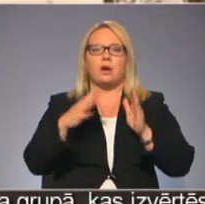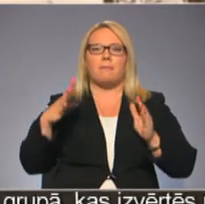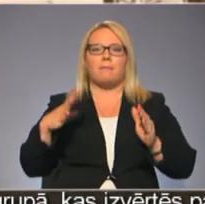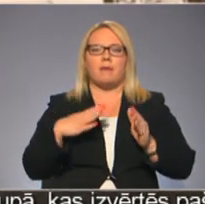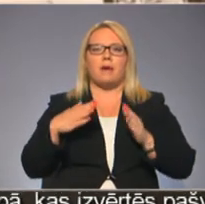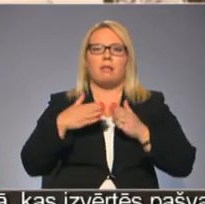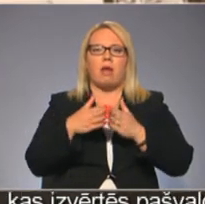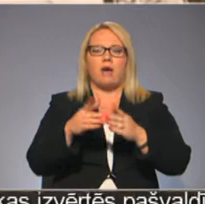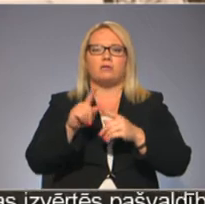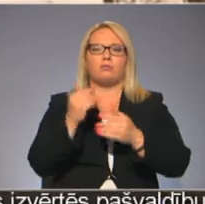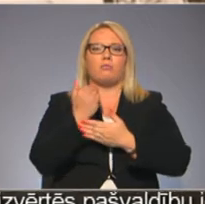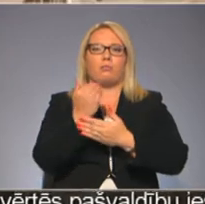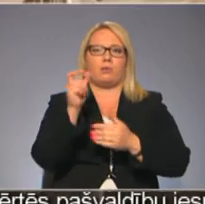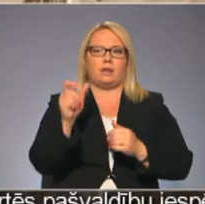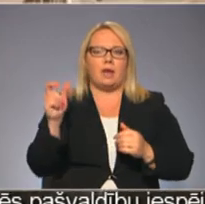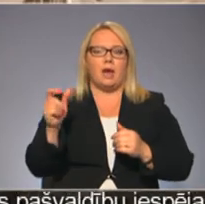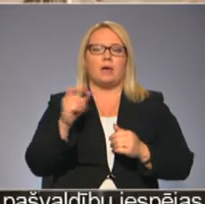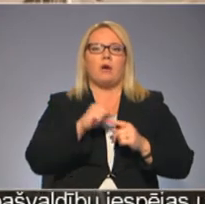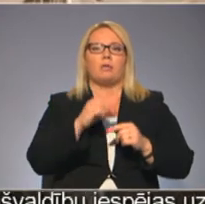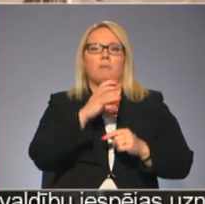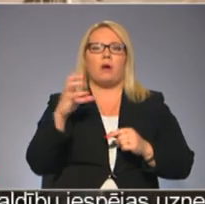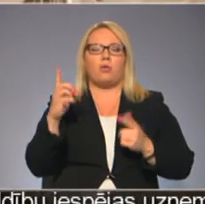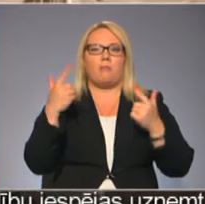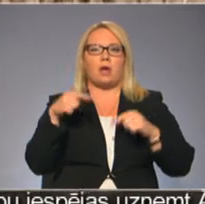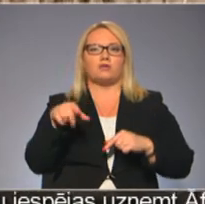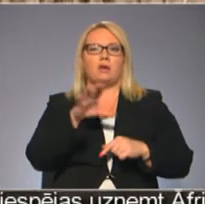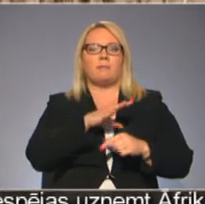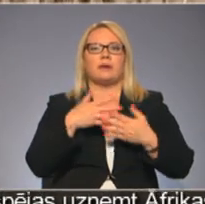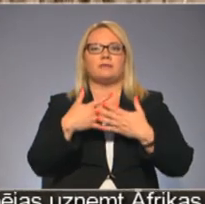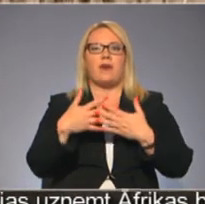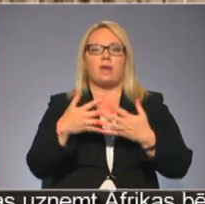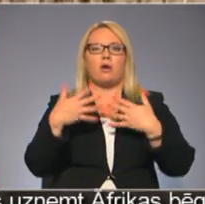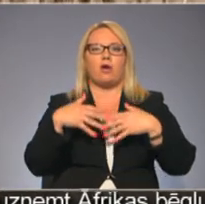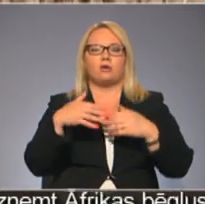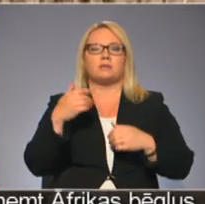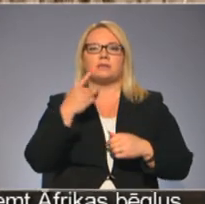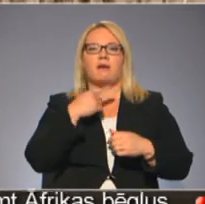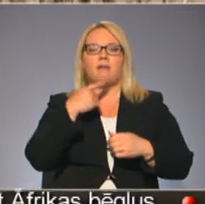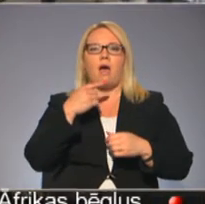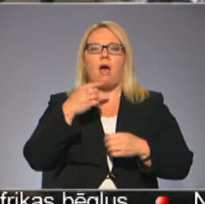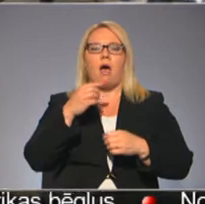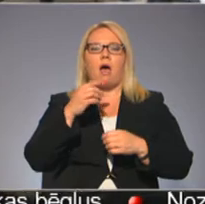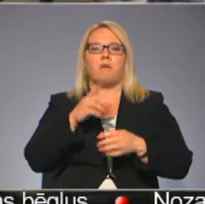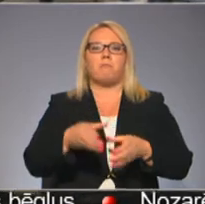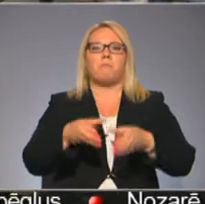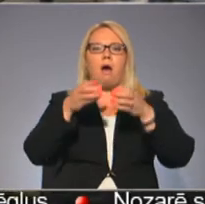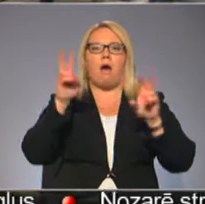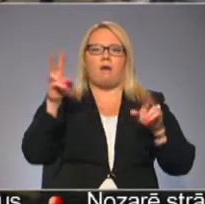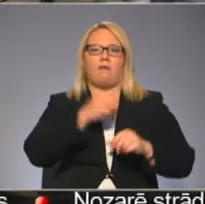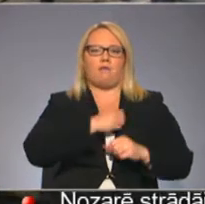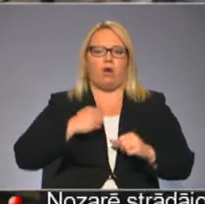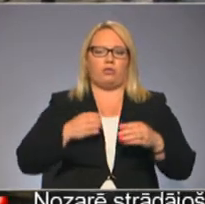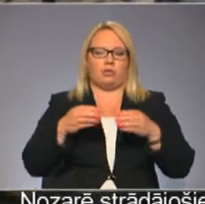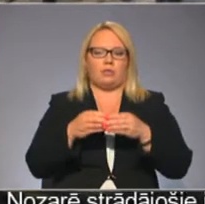zēģeļlaivas un burinieki. Padomja, ka nomīgas gados šeit atradusies zvejnieku kohos sarkanā bāka flotte. Pa Vintrāfeni jau te